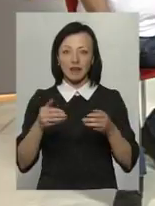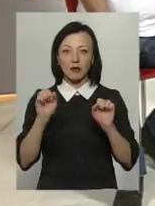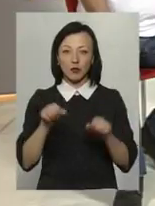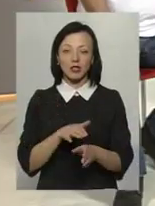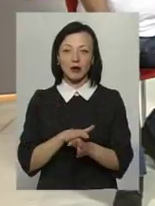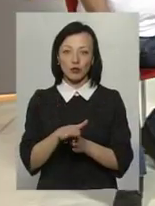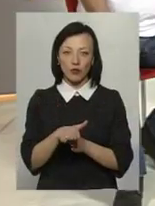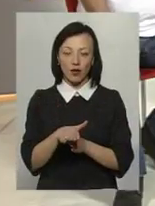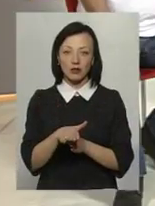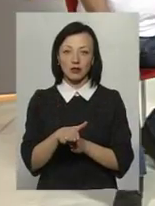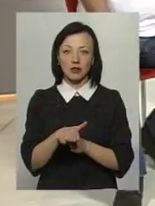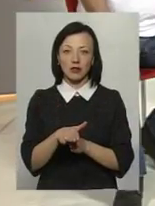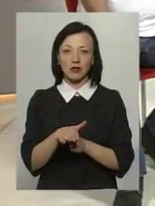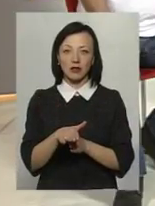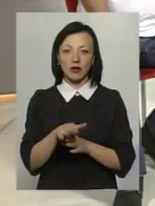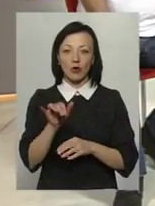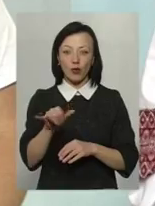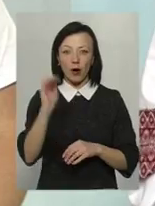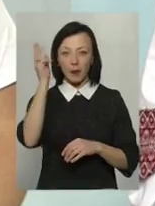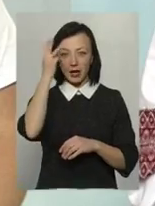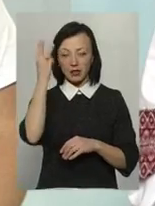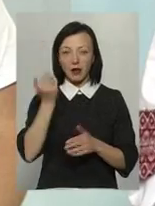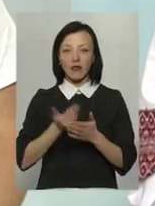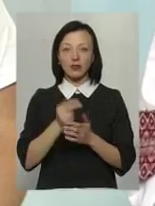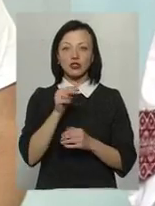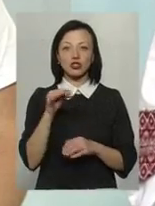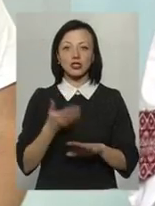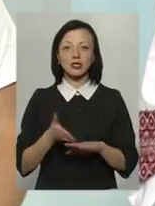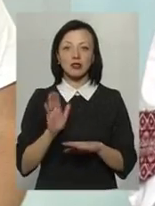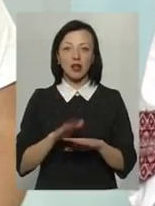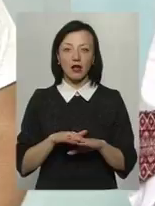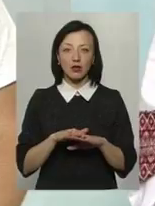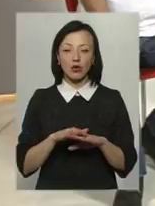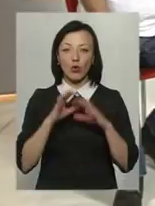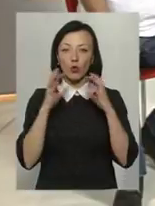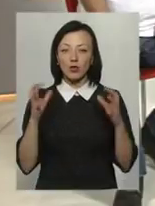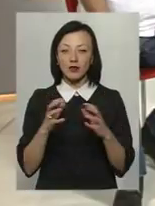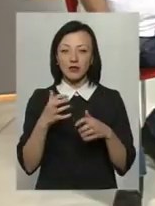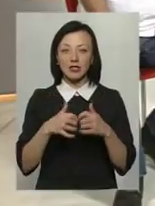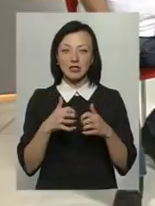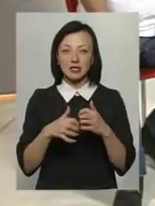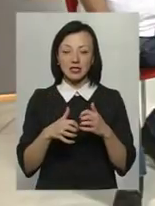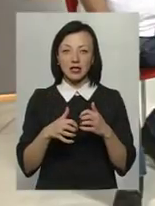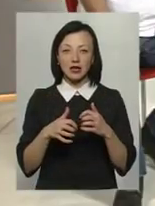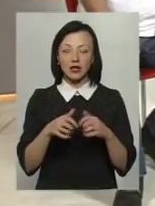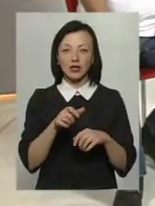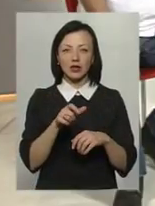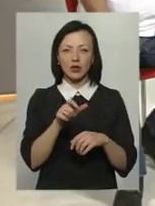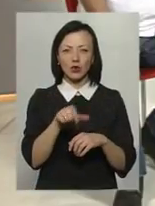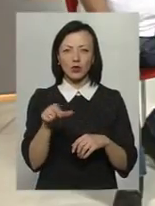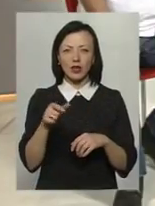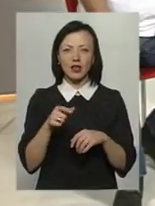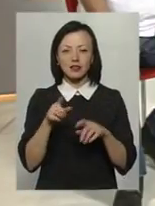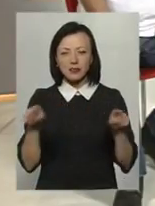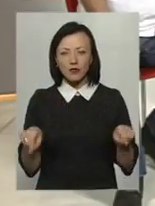б реалізувати, зокрема, у Хмельницькому. А от чи складно культивувати серед людей ці